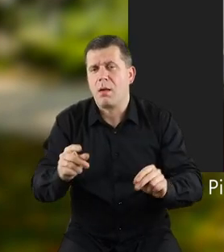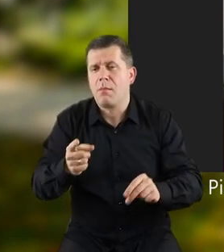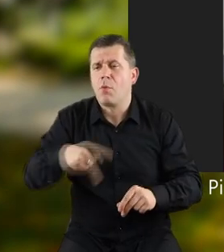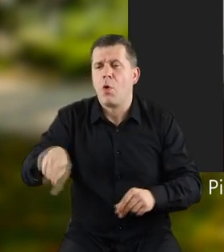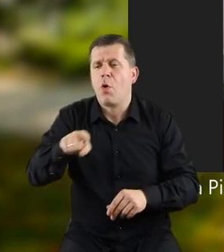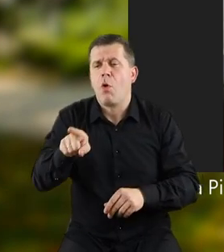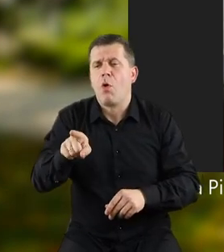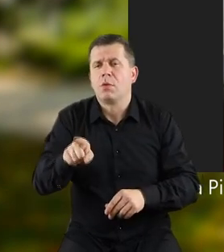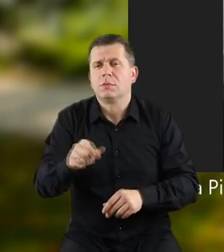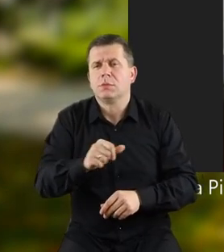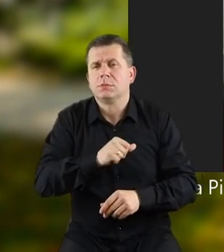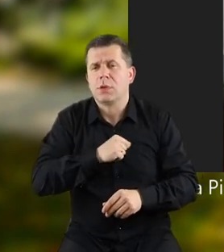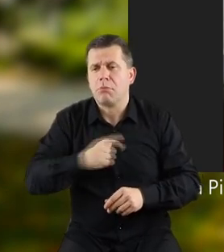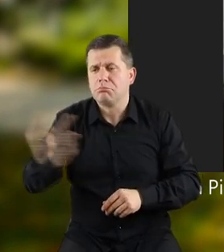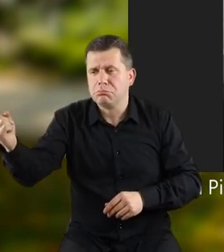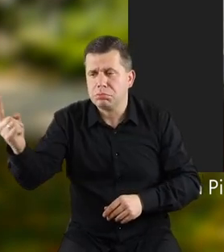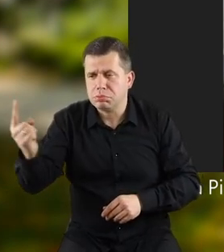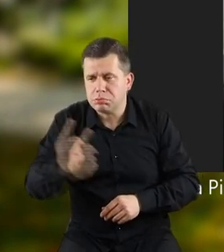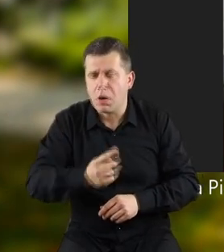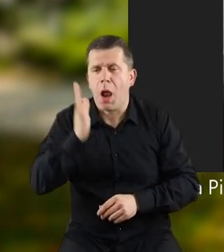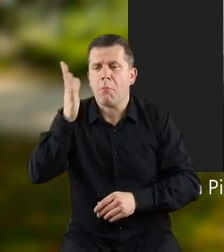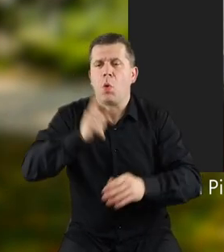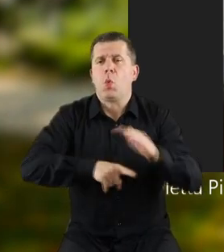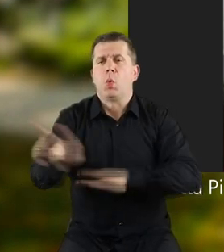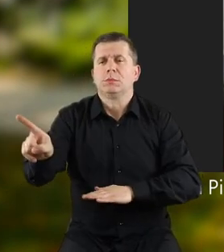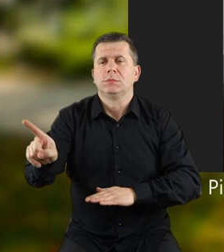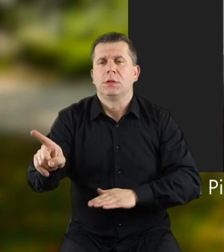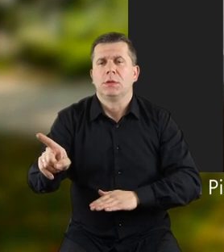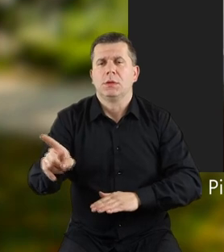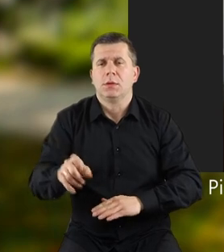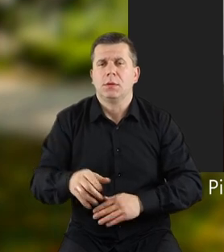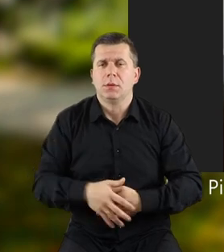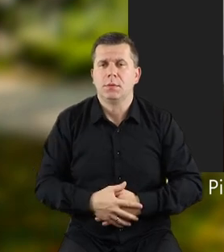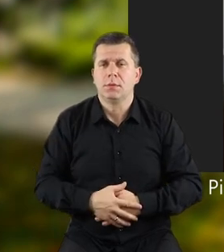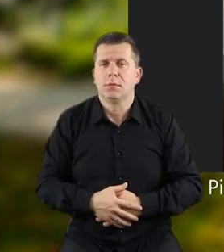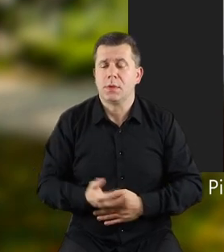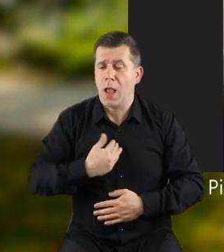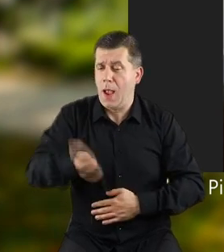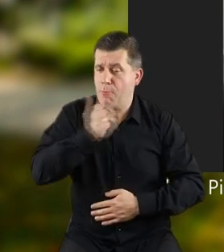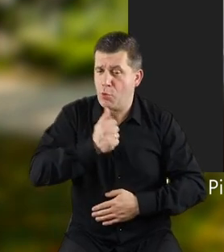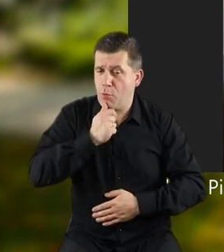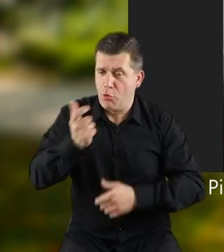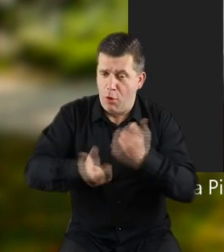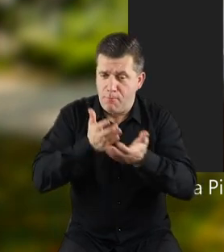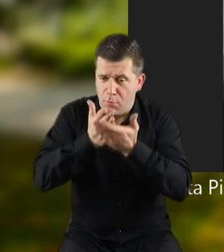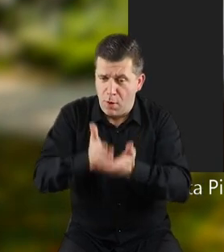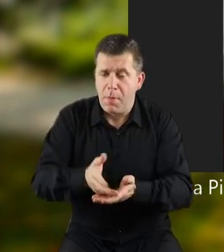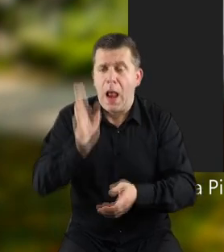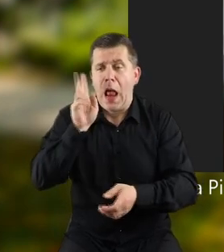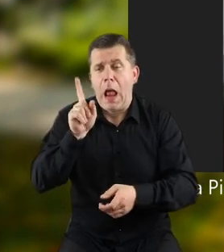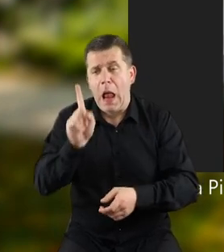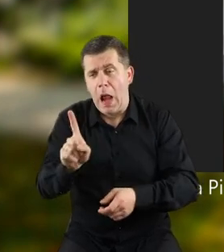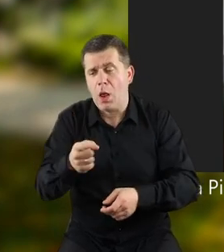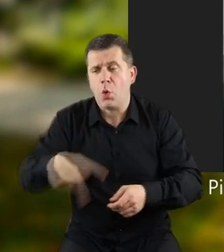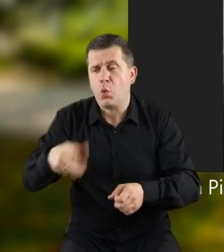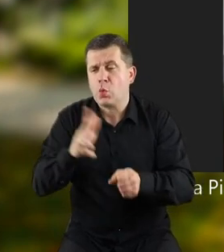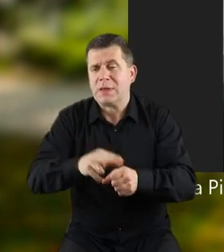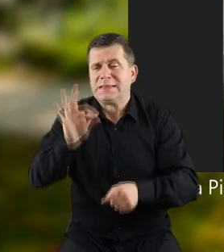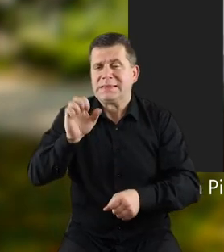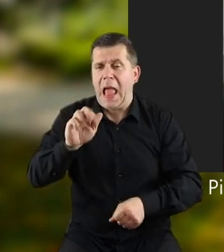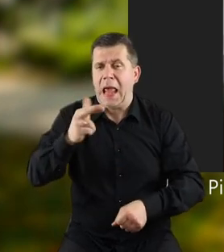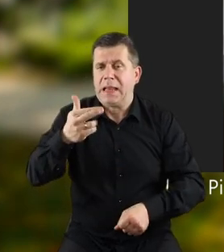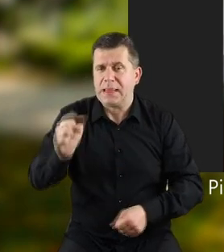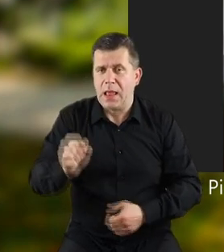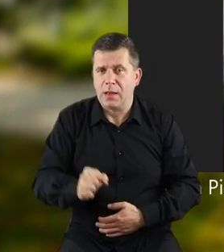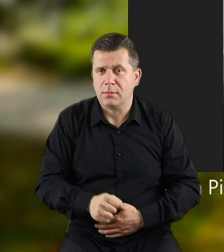czasami, słuchajcie, one jednak podchodzą, ale w efekcie uciekną, jak próbujemy im pomóc, ale niektóre, na przykład